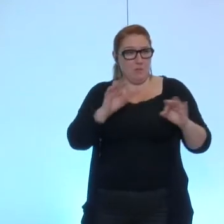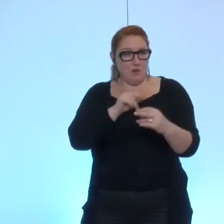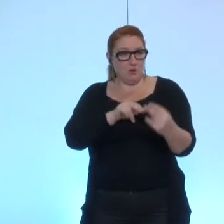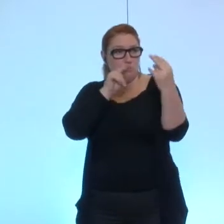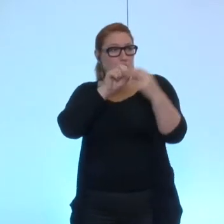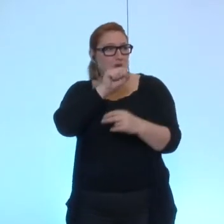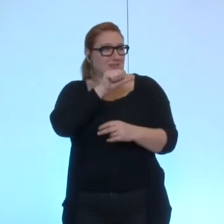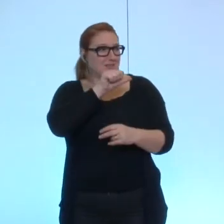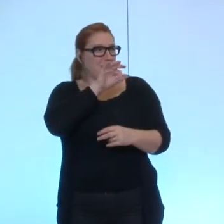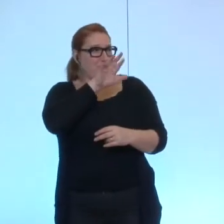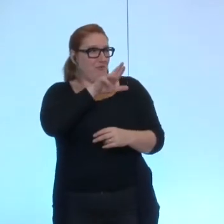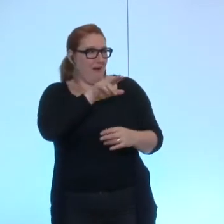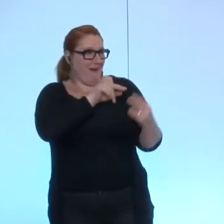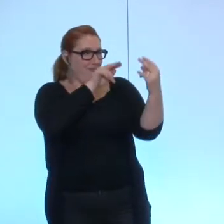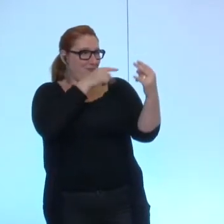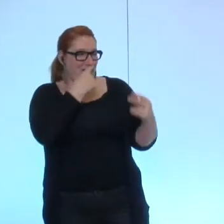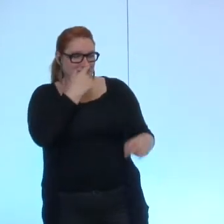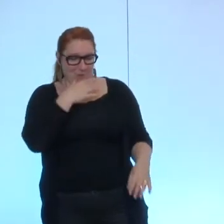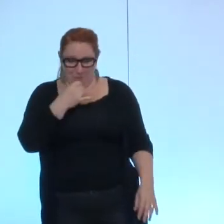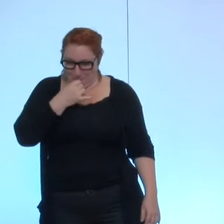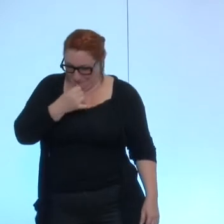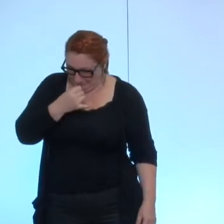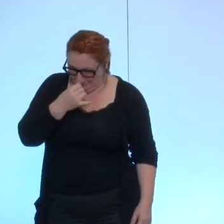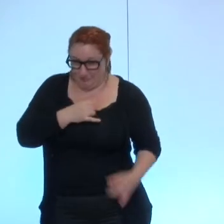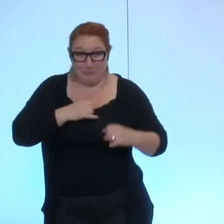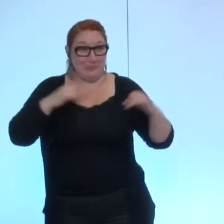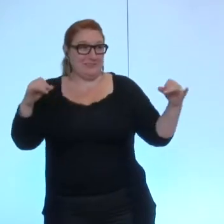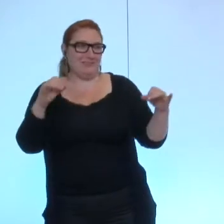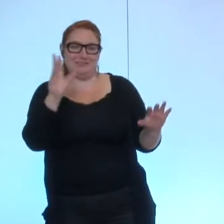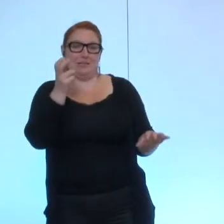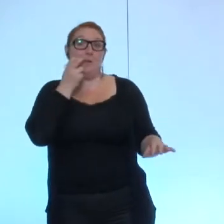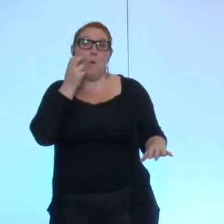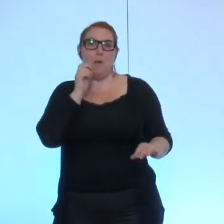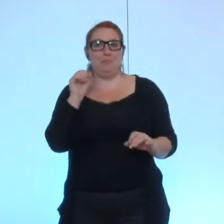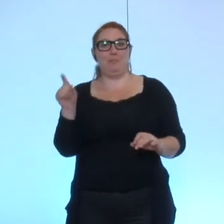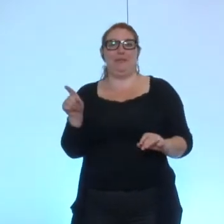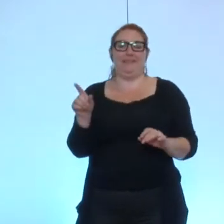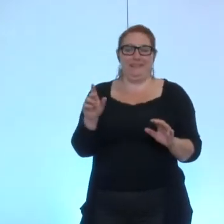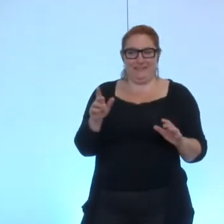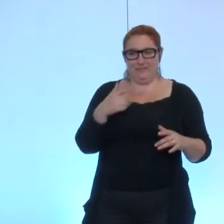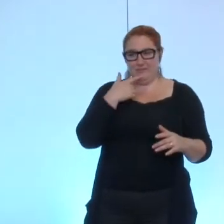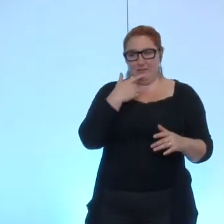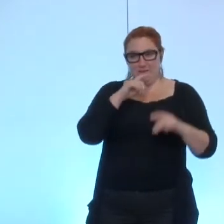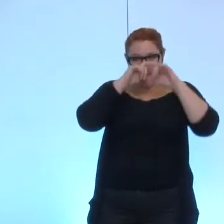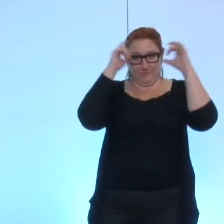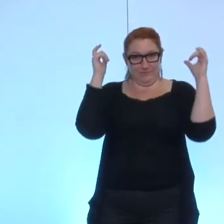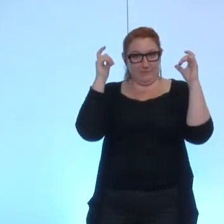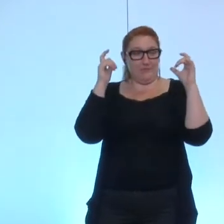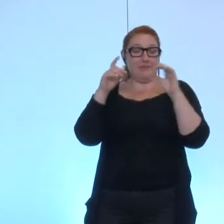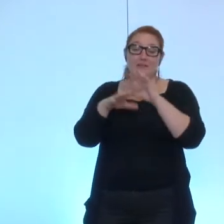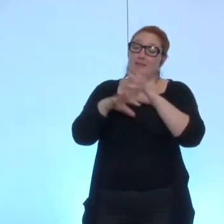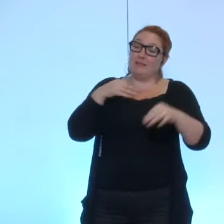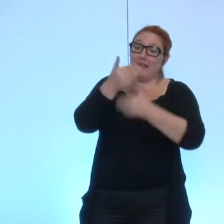Jérôme Safar que j'ai fait une atroce bourde en attribuant cette grande avancée dans le statut de l'élu à monsieur Sarkozy